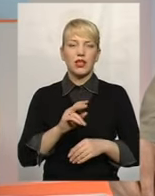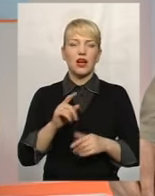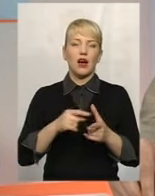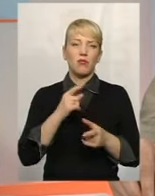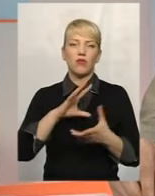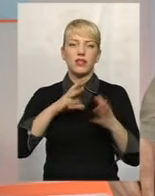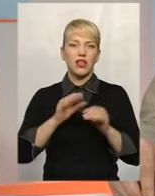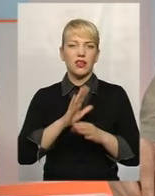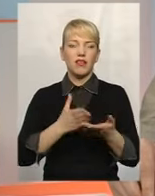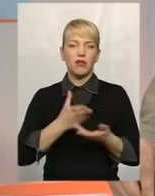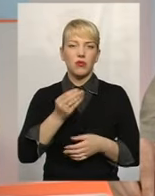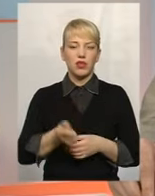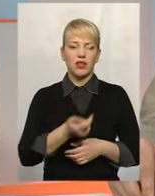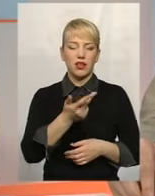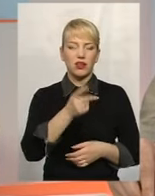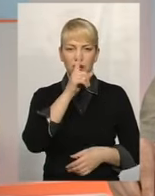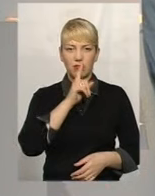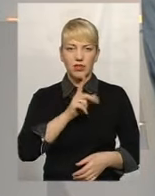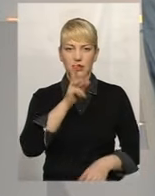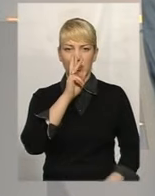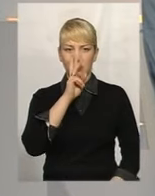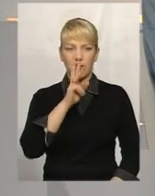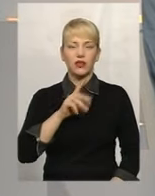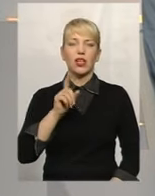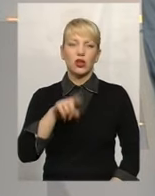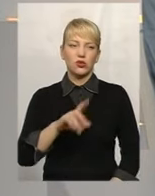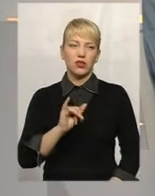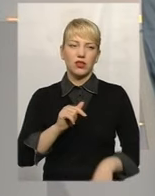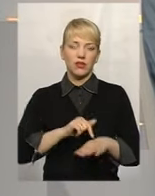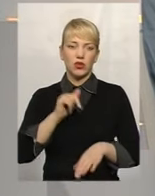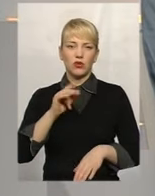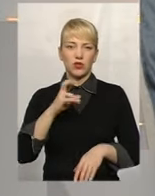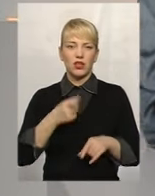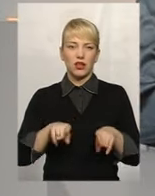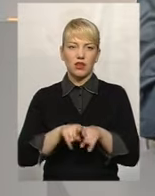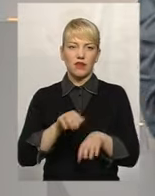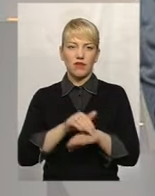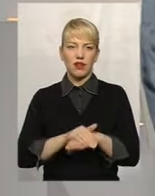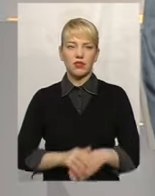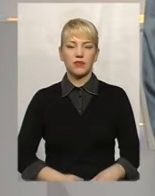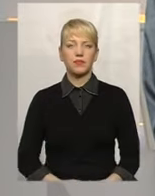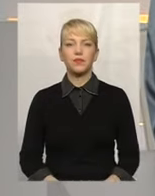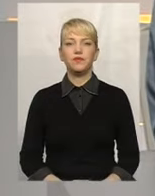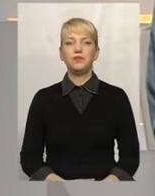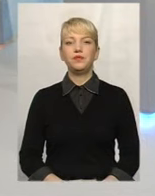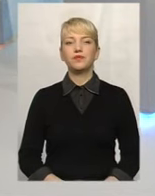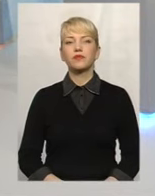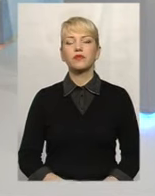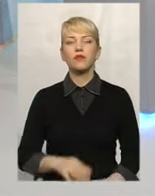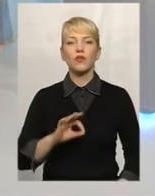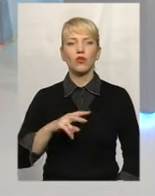виплачується декілька місяців заробітна плата. Тоді, відповідно, і реагується на такі факти. Пані Ольгу, скажіть, будь ласка,